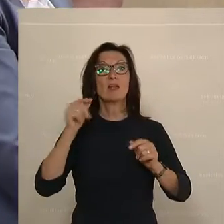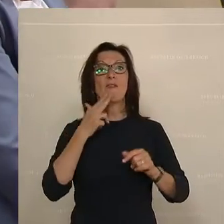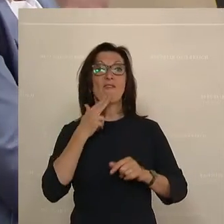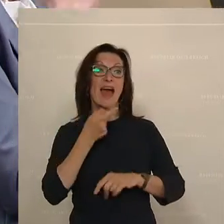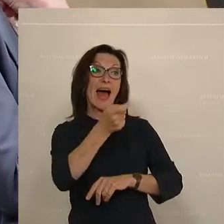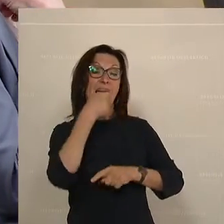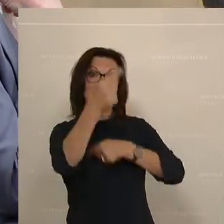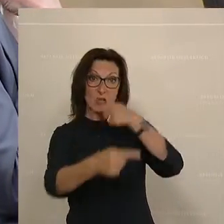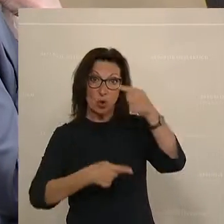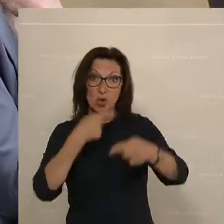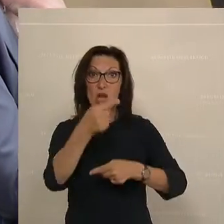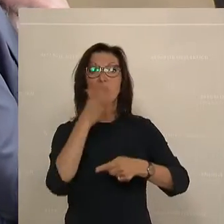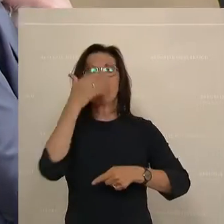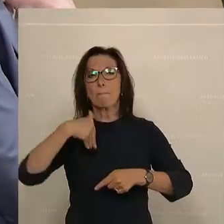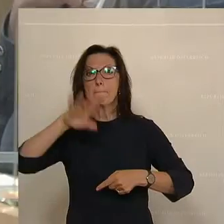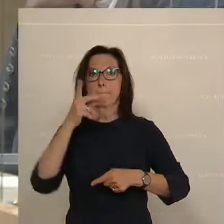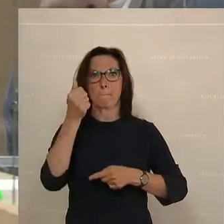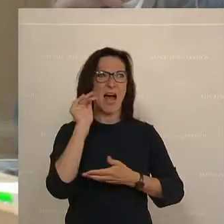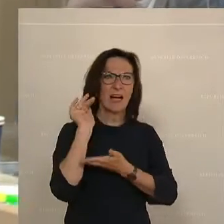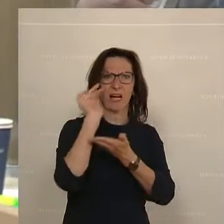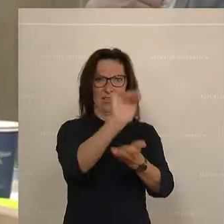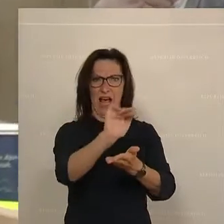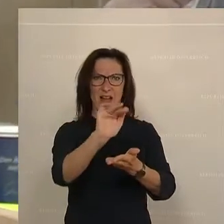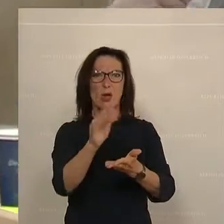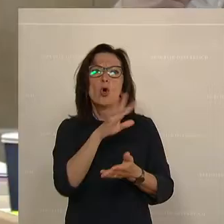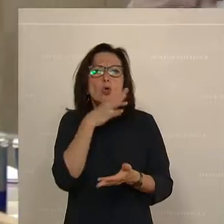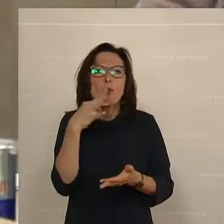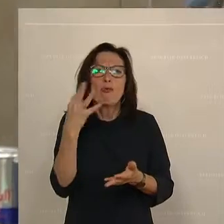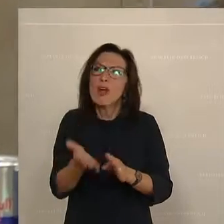Mehr Mittel für den Heizungstausch ist je zuvor in diesem Land.